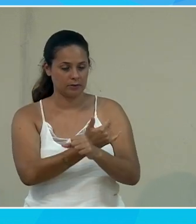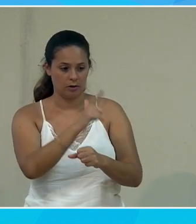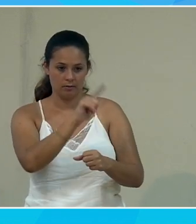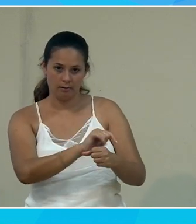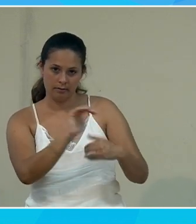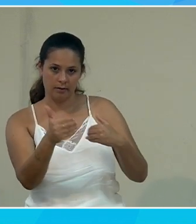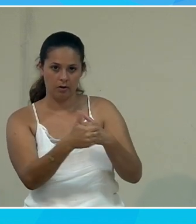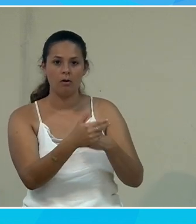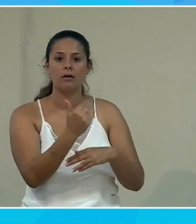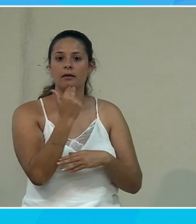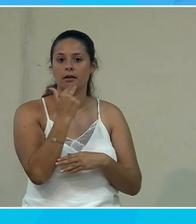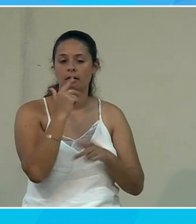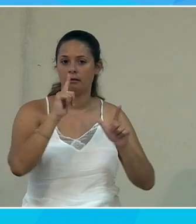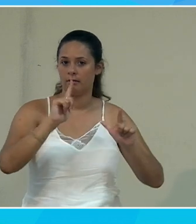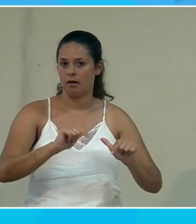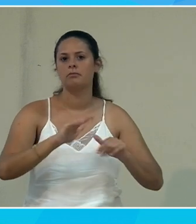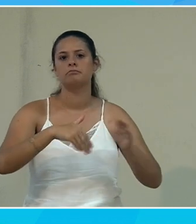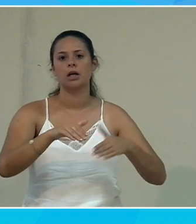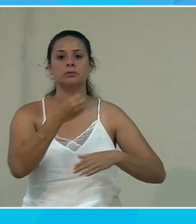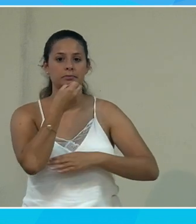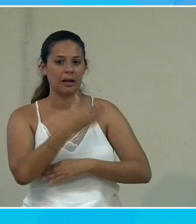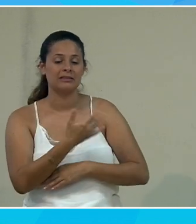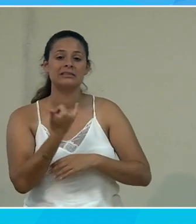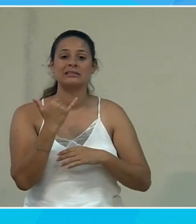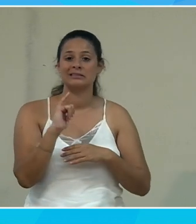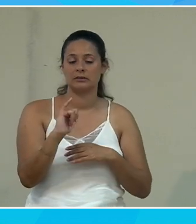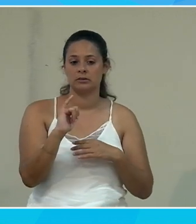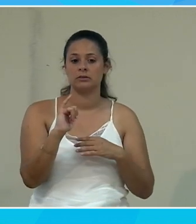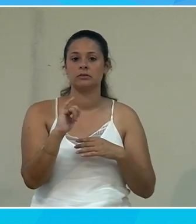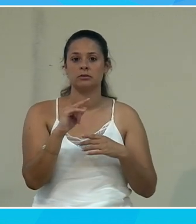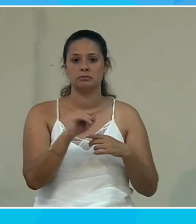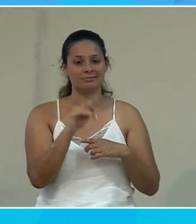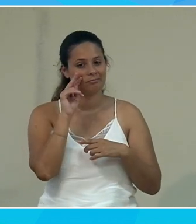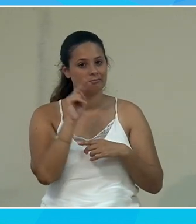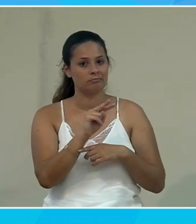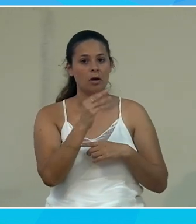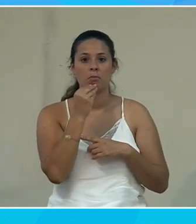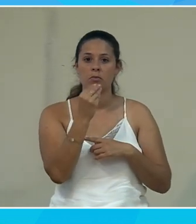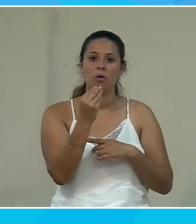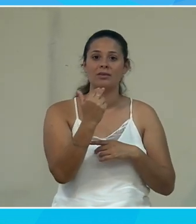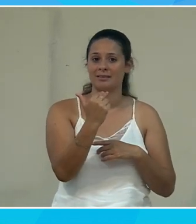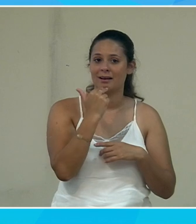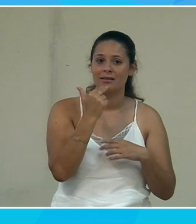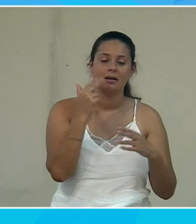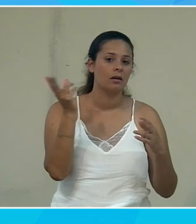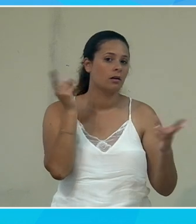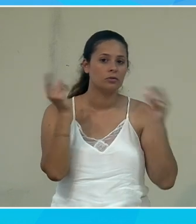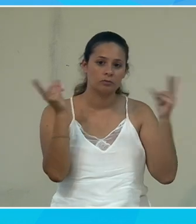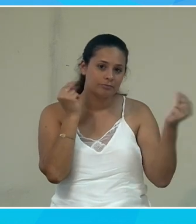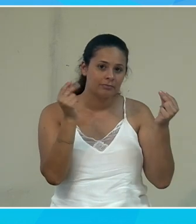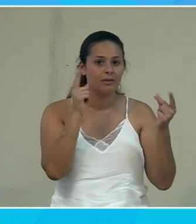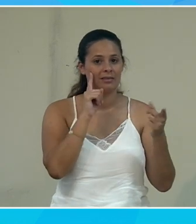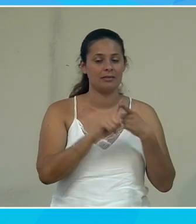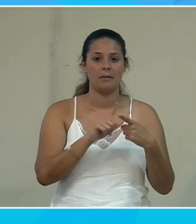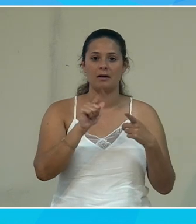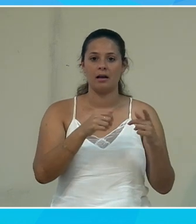est suffisamment performante ça va bien marcher par contre ça va nécessiter d'avoir une bonne qualité sonore ça va nécessiter éventuellement